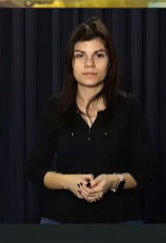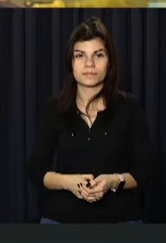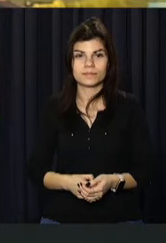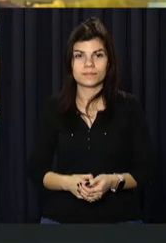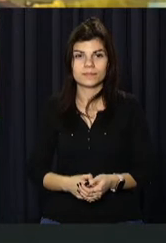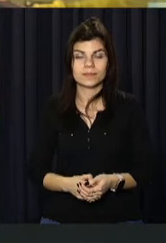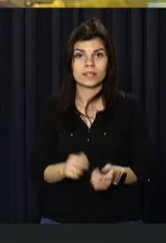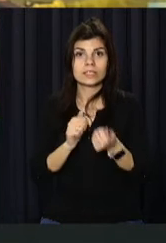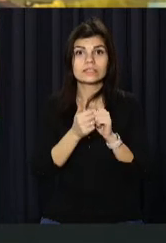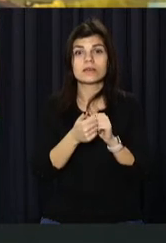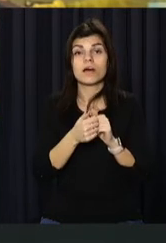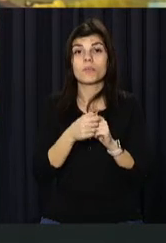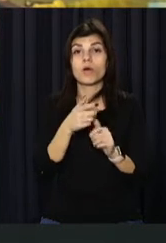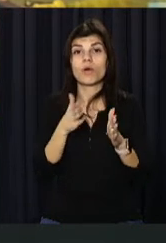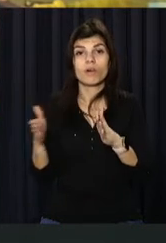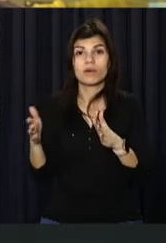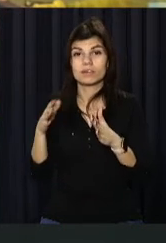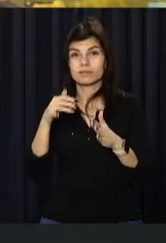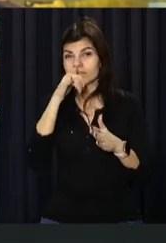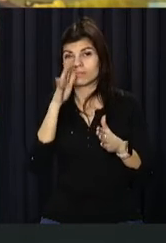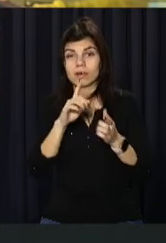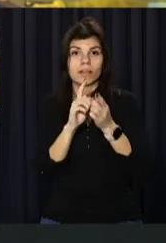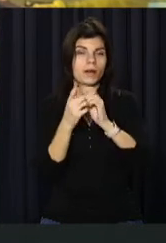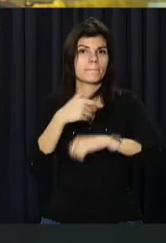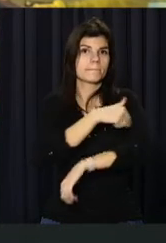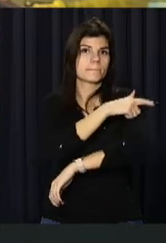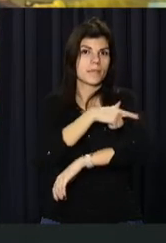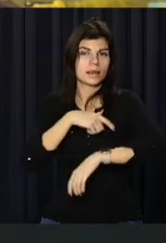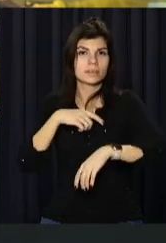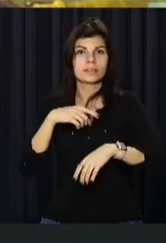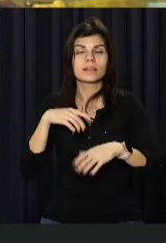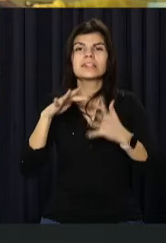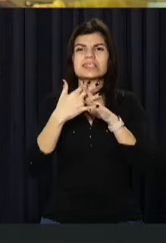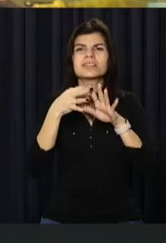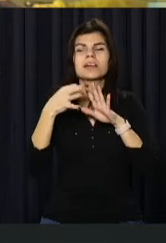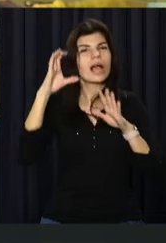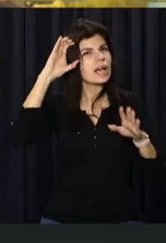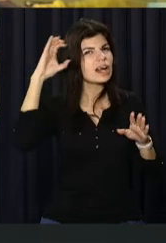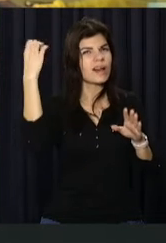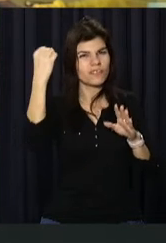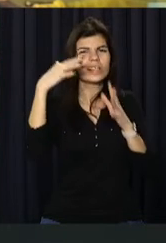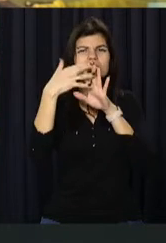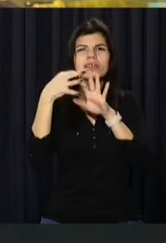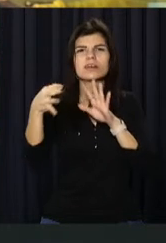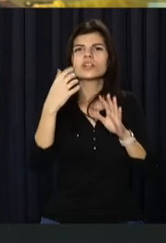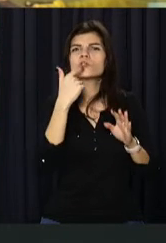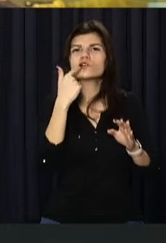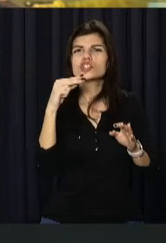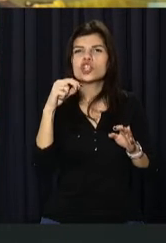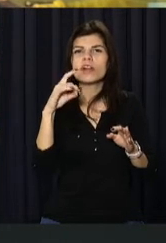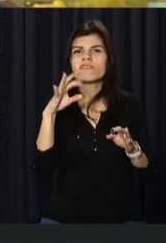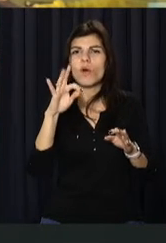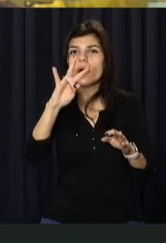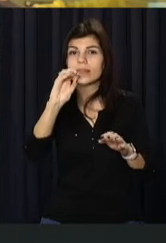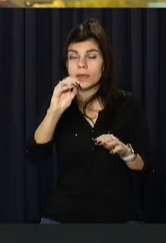Замість занедбаного гуртожитку – сучасний медзаклад. У центрі села Червоне Криворізького району осучаснюють двоповерхівку.